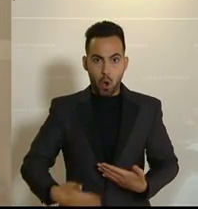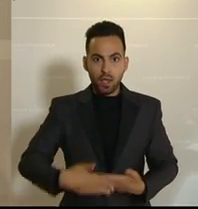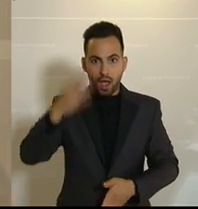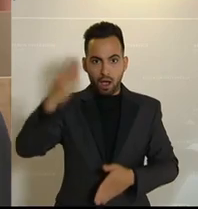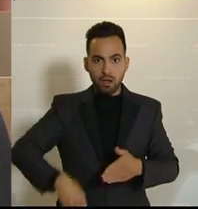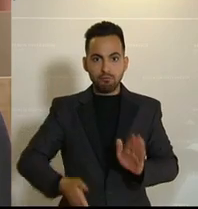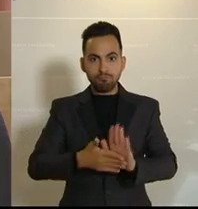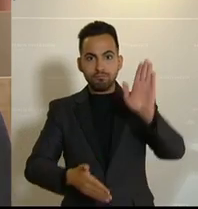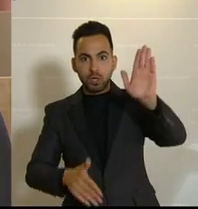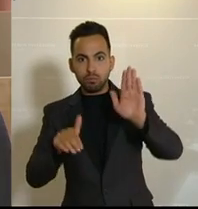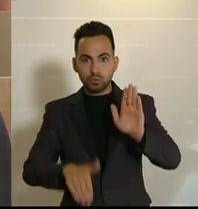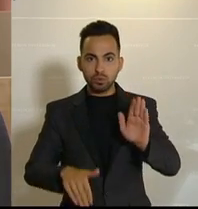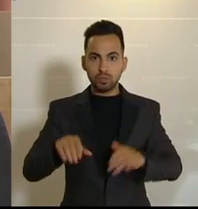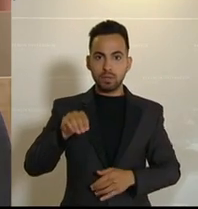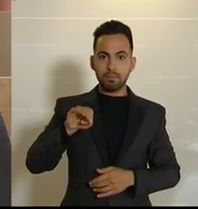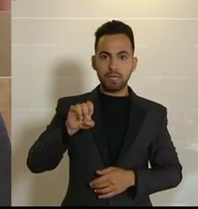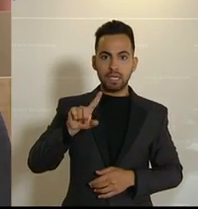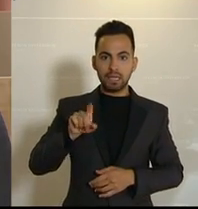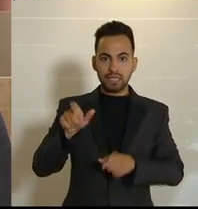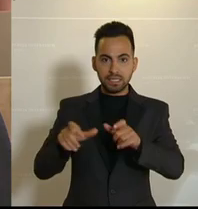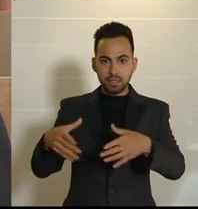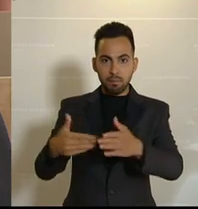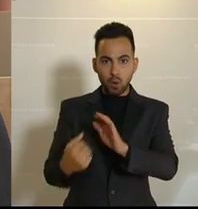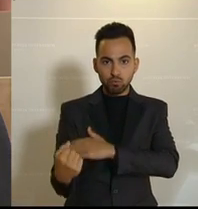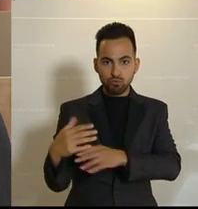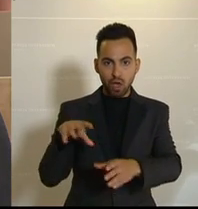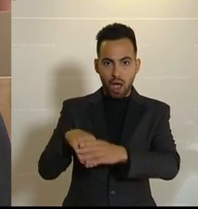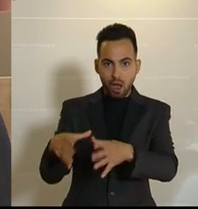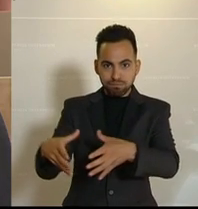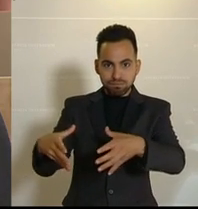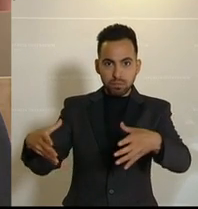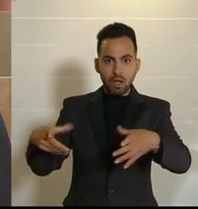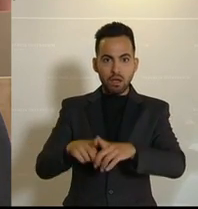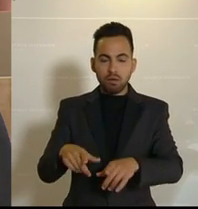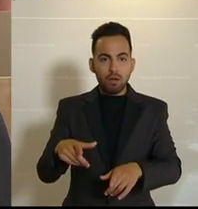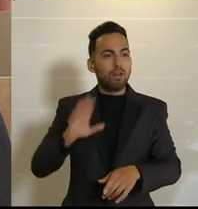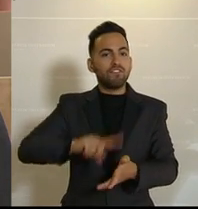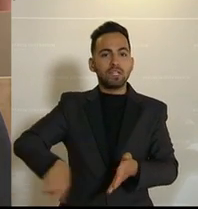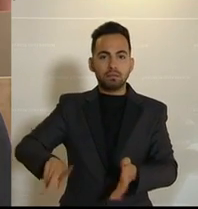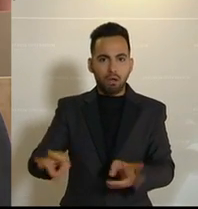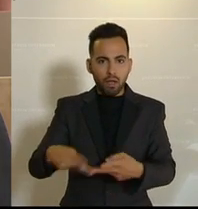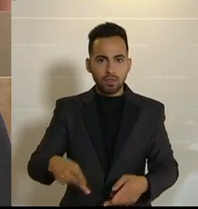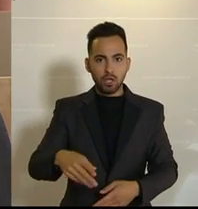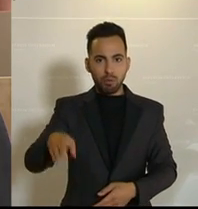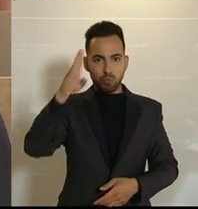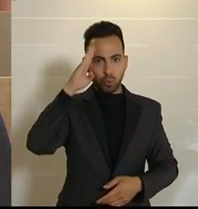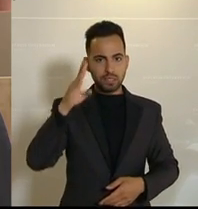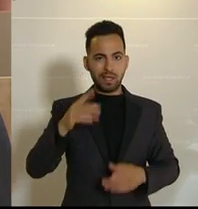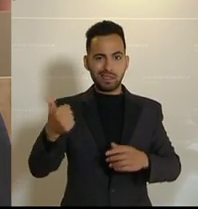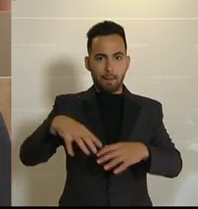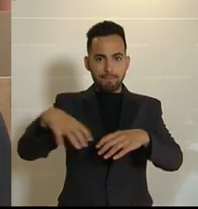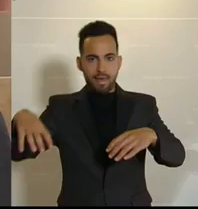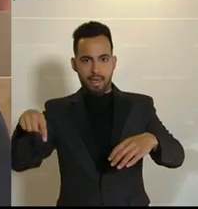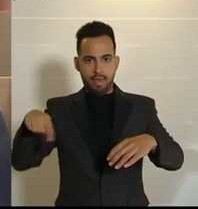Die Miliz gehört unbedingt gestärkt. Sie ist unverzichtbar und ein gleichwertiger Arm unseres Bundesheeres. Hier bin ich für einen